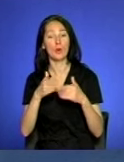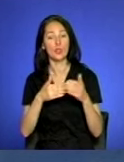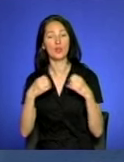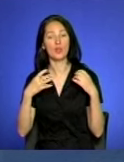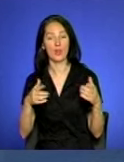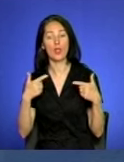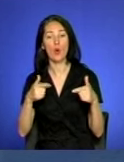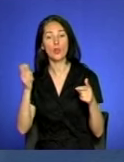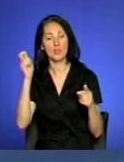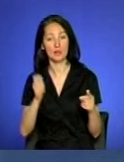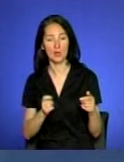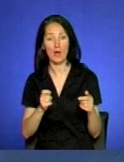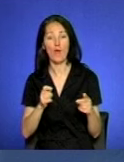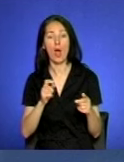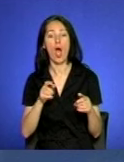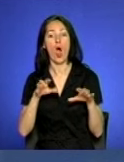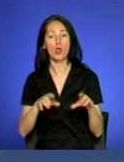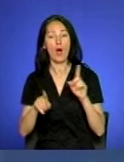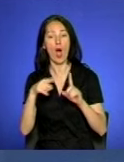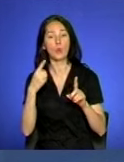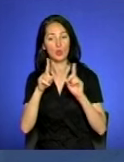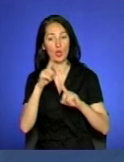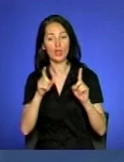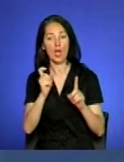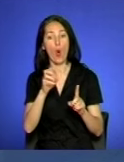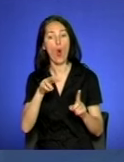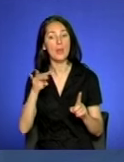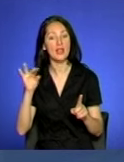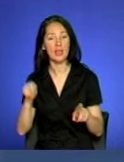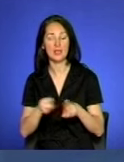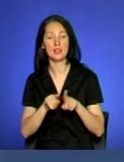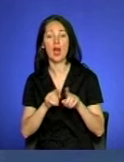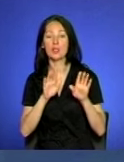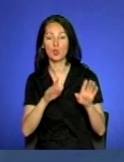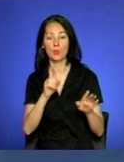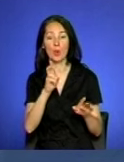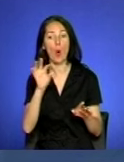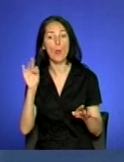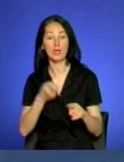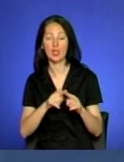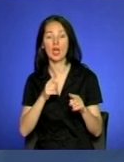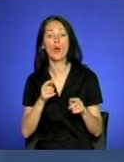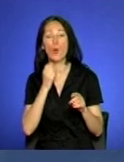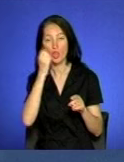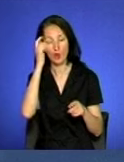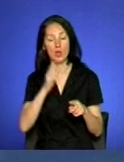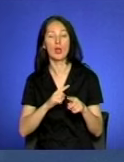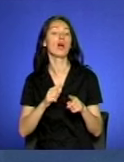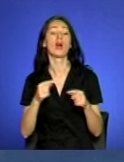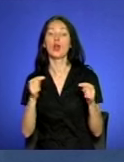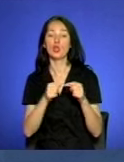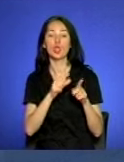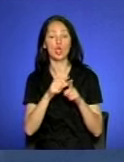завітав голова обласної ради Василь Ховінець та його заступник Олег Боберський, які подякували за влучне слово, оперативність, відповідальність та професіоналізм.